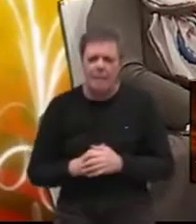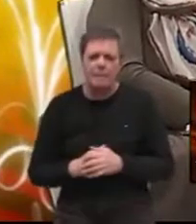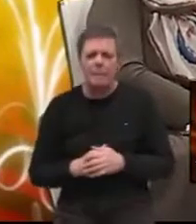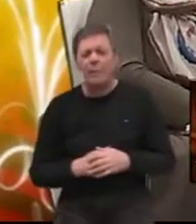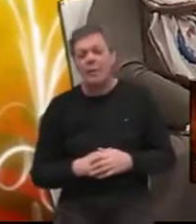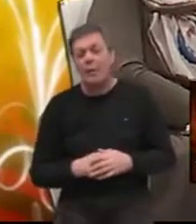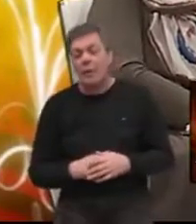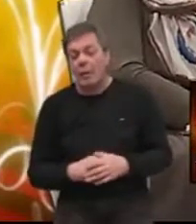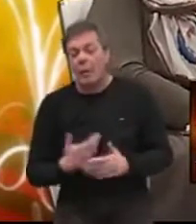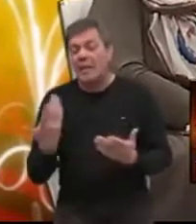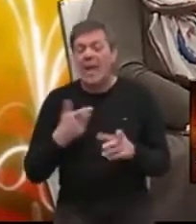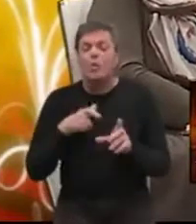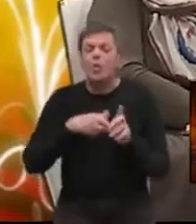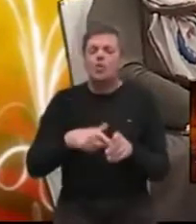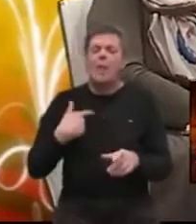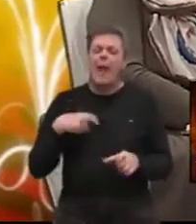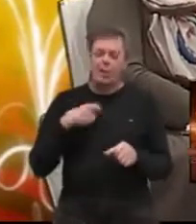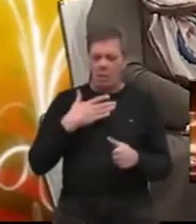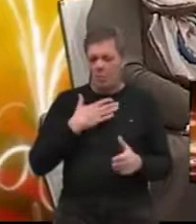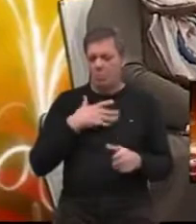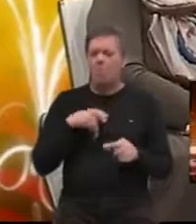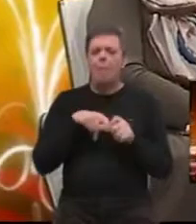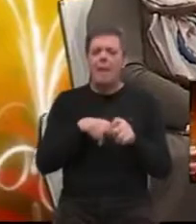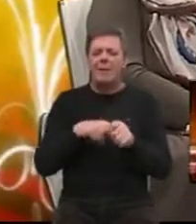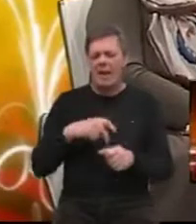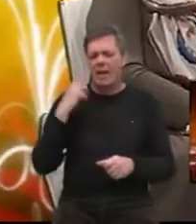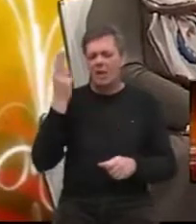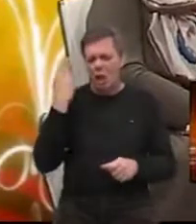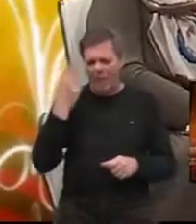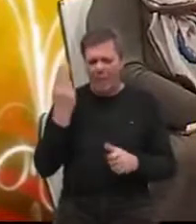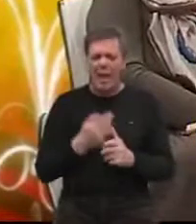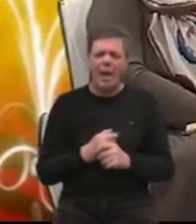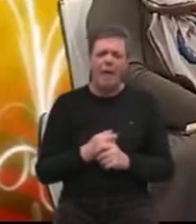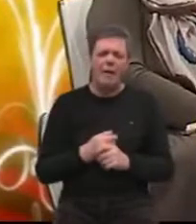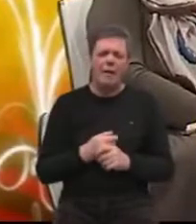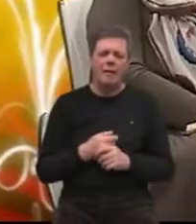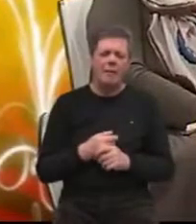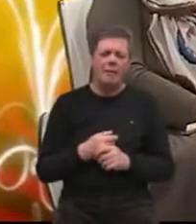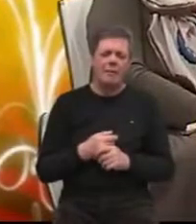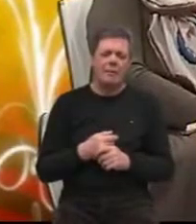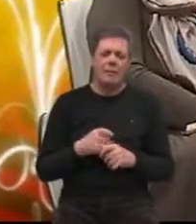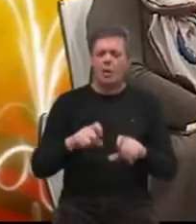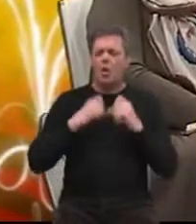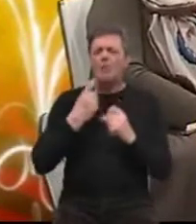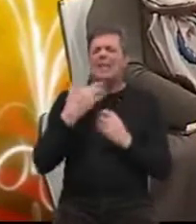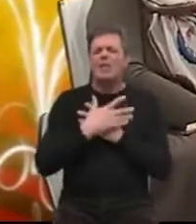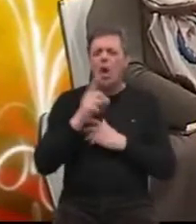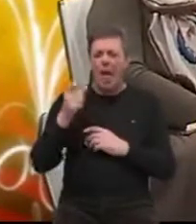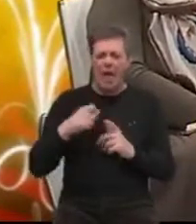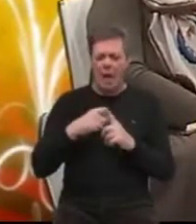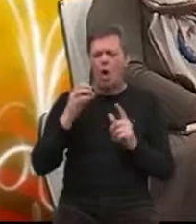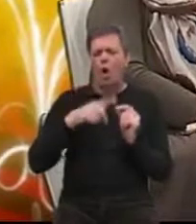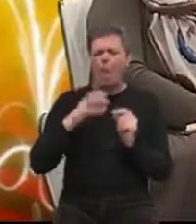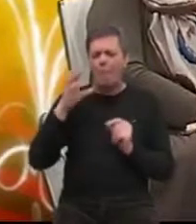I u koji su uključeni naši partneri iz Slovenije, Dom Izola, Dom Koper,